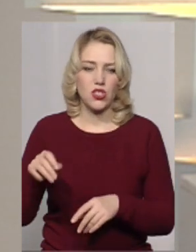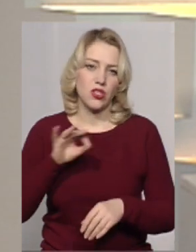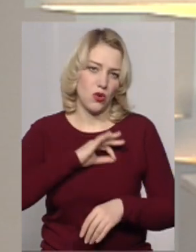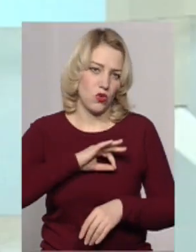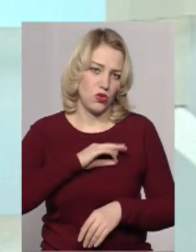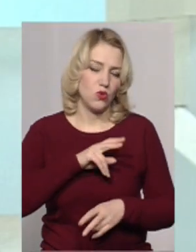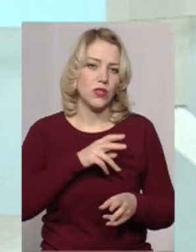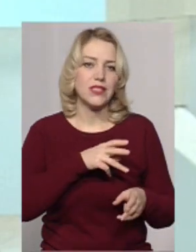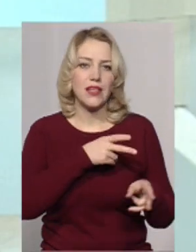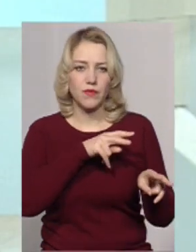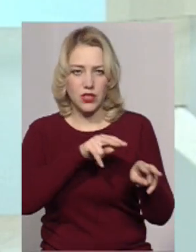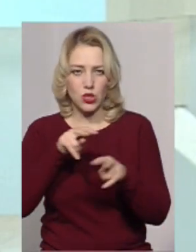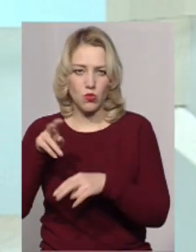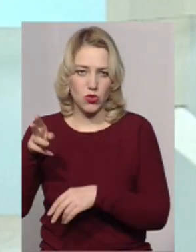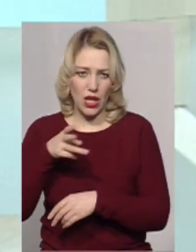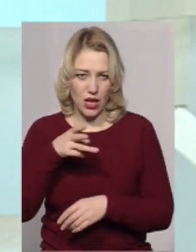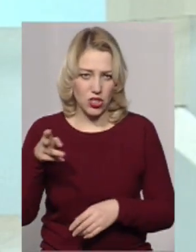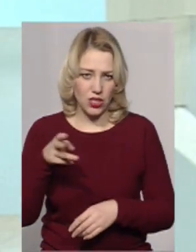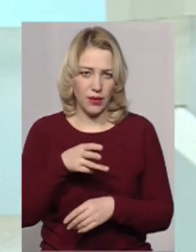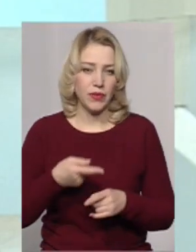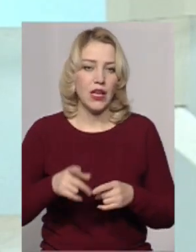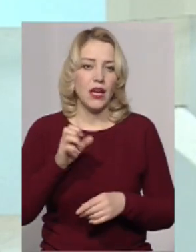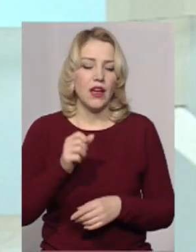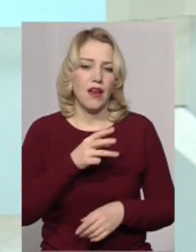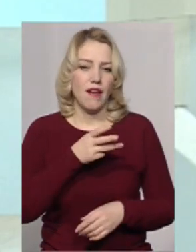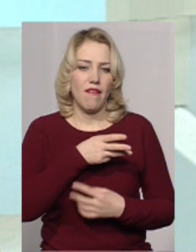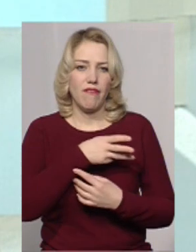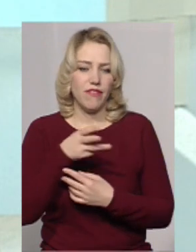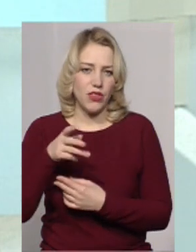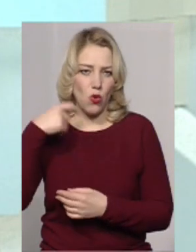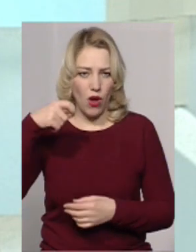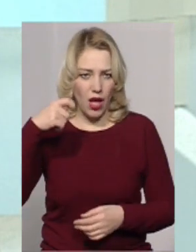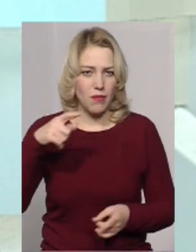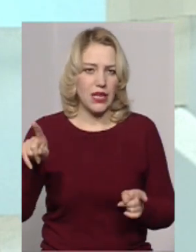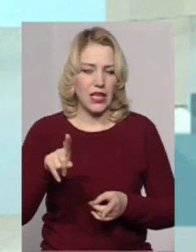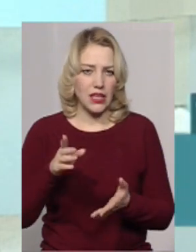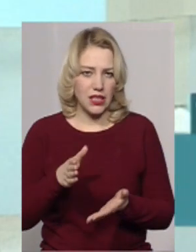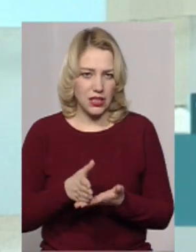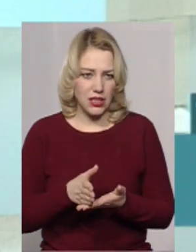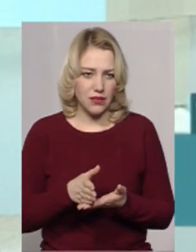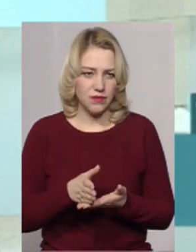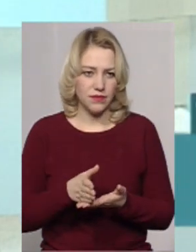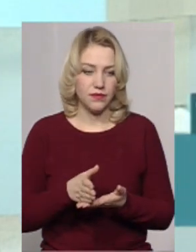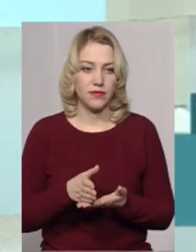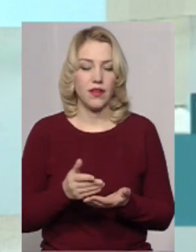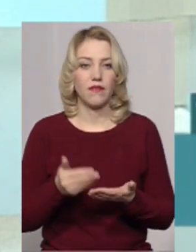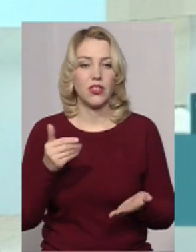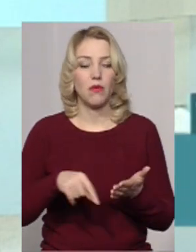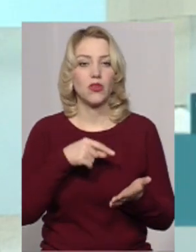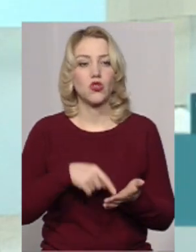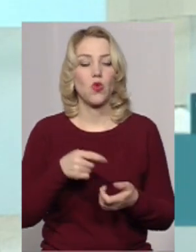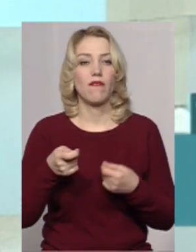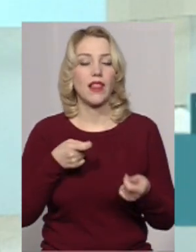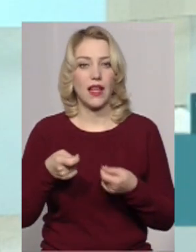відеоспостереженням. Безпосередньо відеокамерами, які від міської